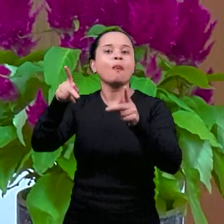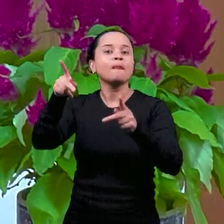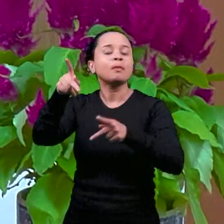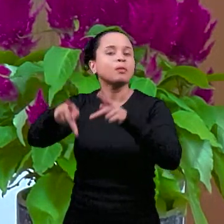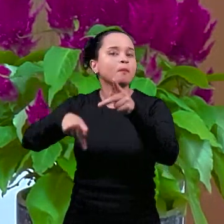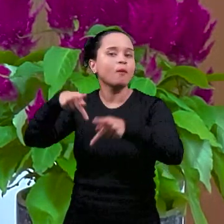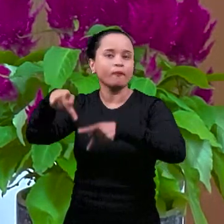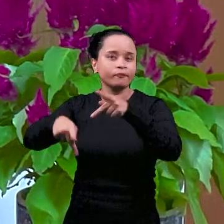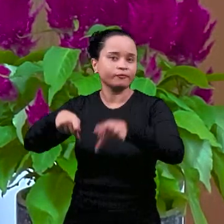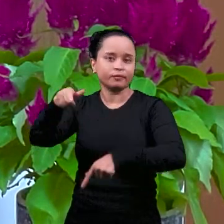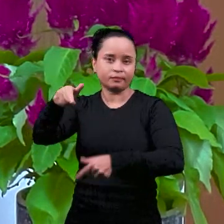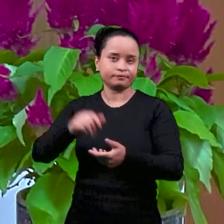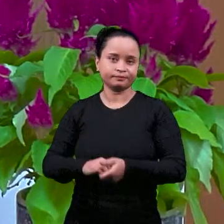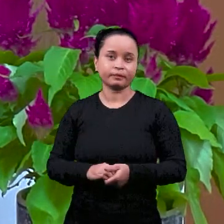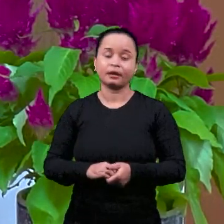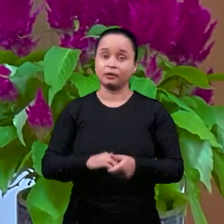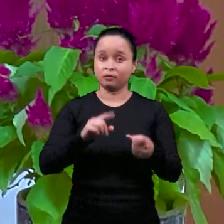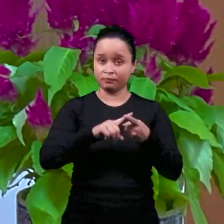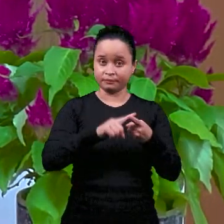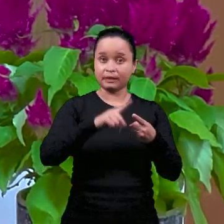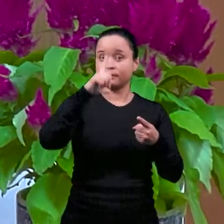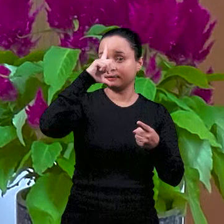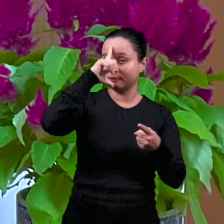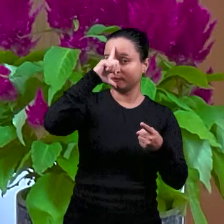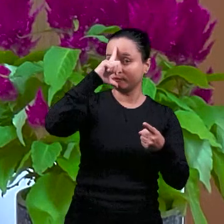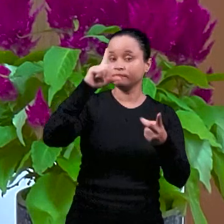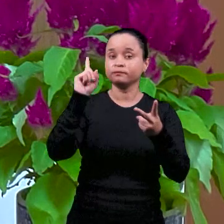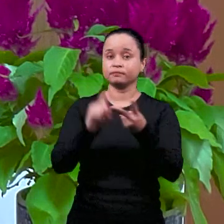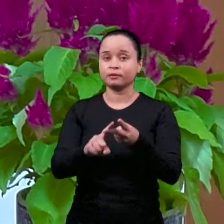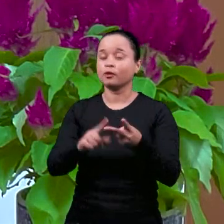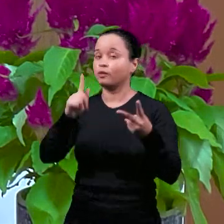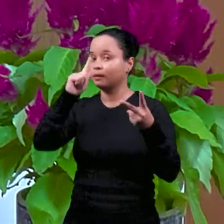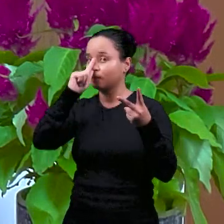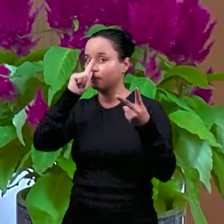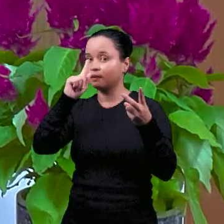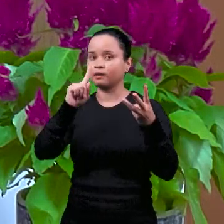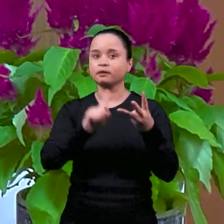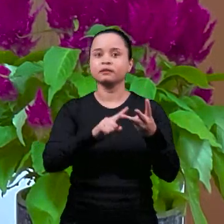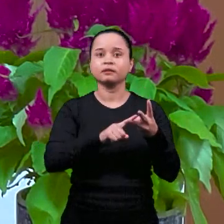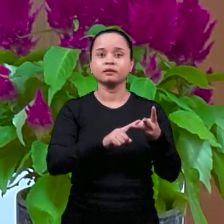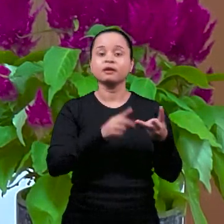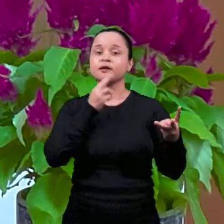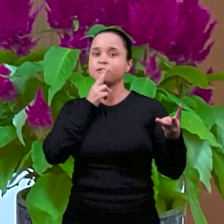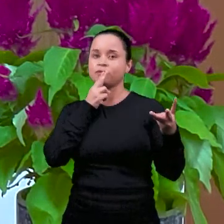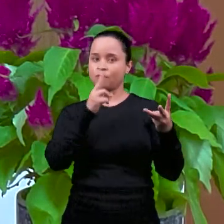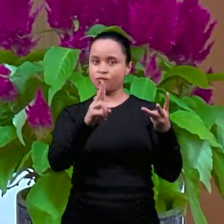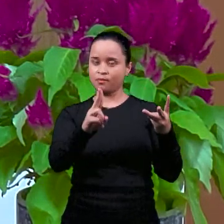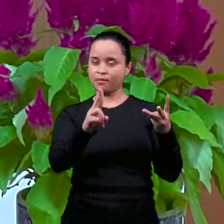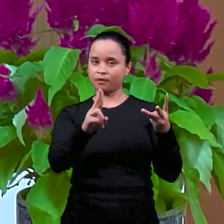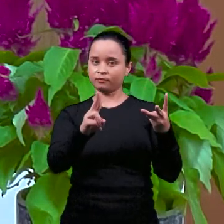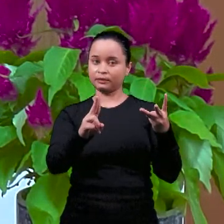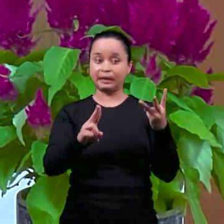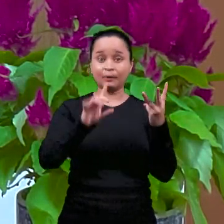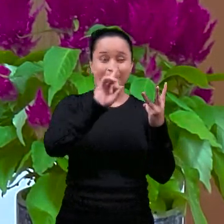народный. Так, была латынь, был греческий и иврит в Палестине.